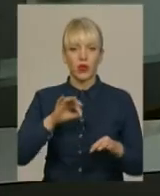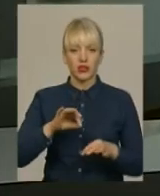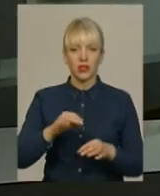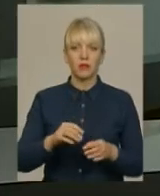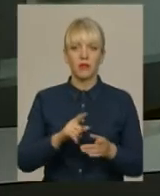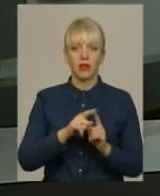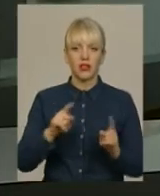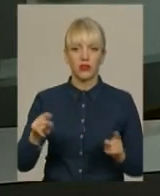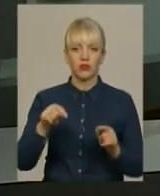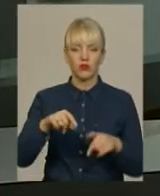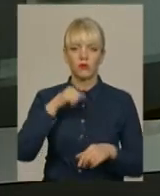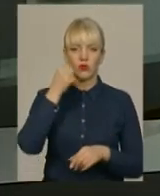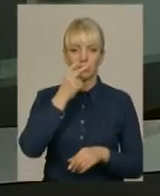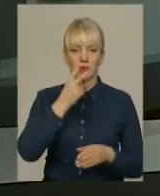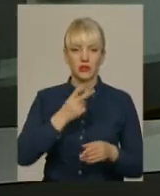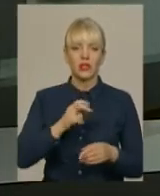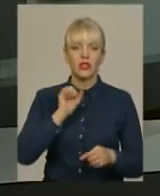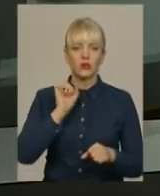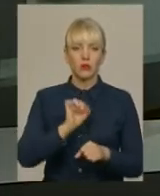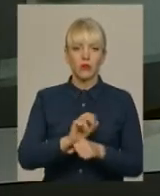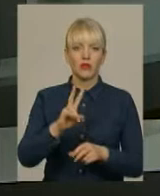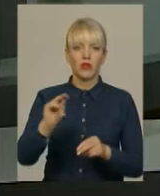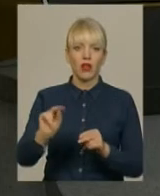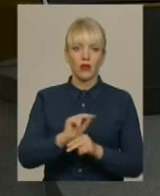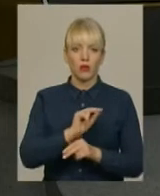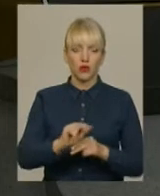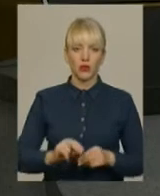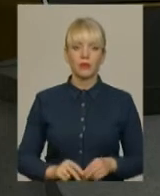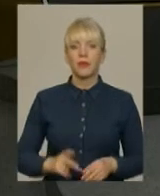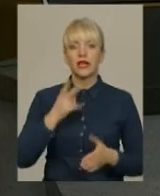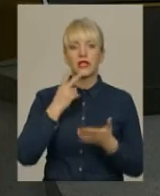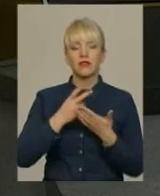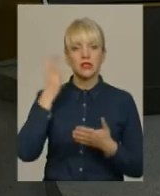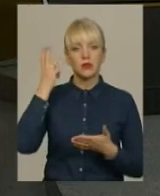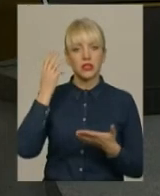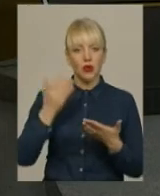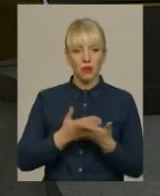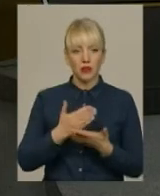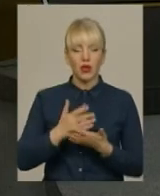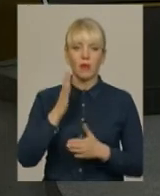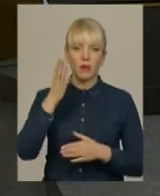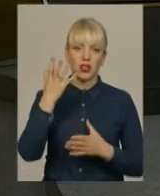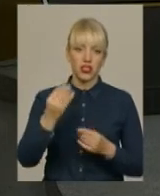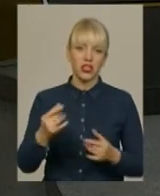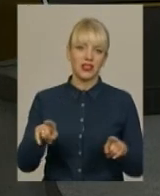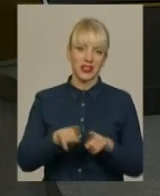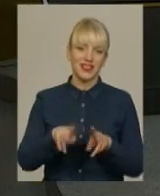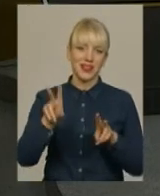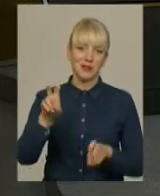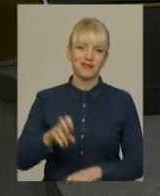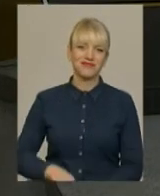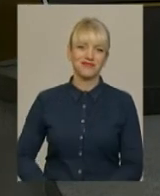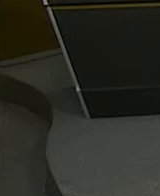передбачено зупинку енергоблока на тривалий ремонт. Ви дивитесь Подільську панораму і попереду ще такі теми.